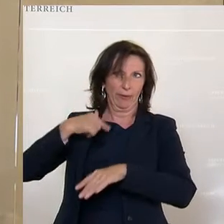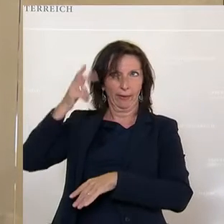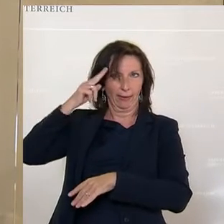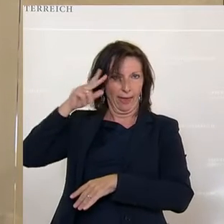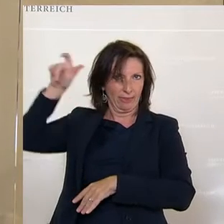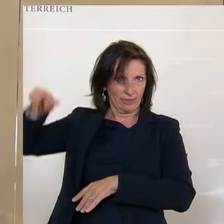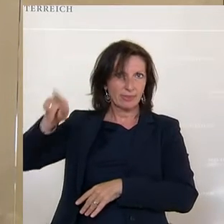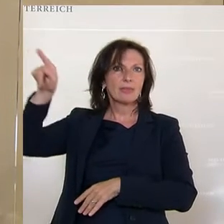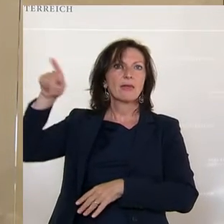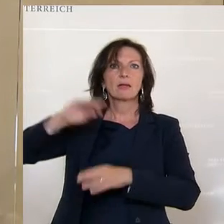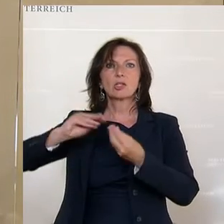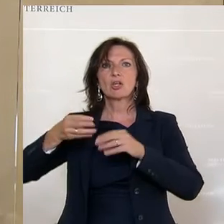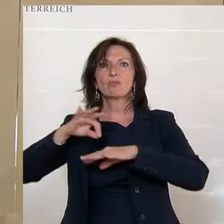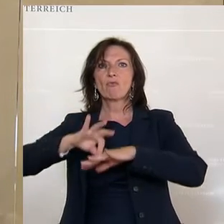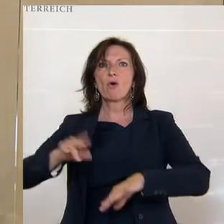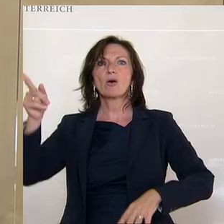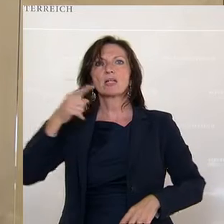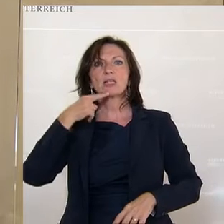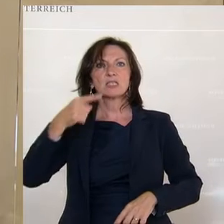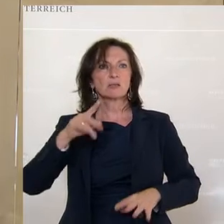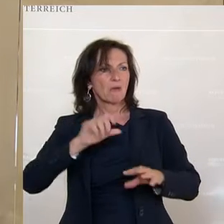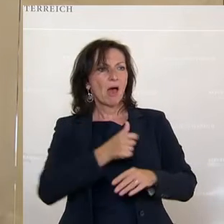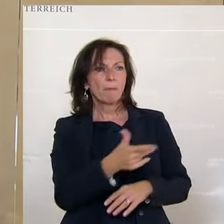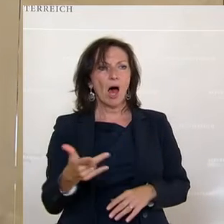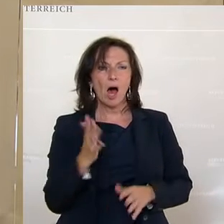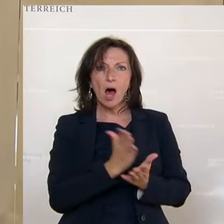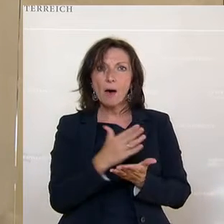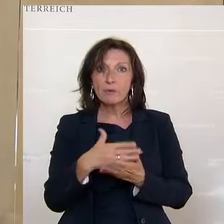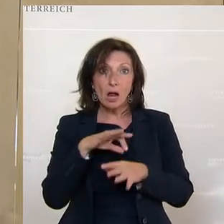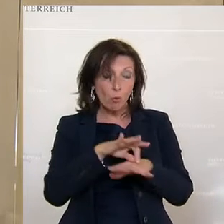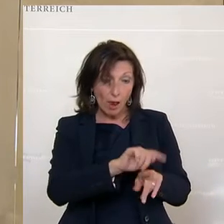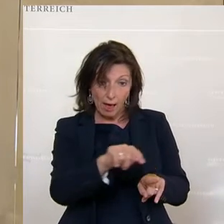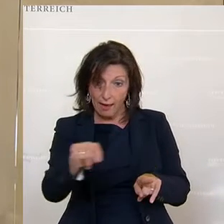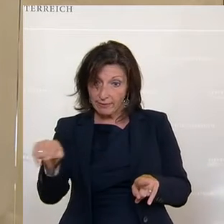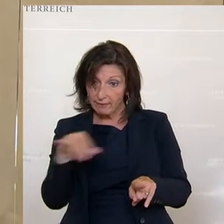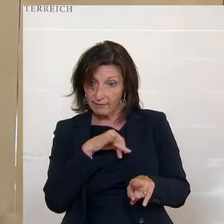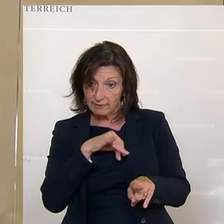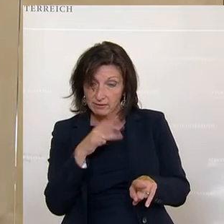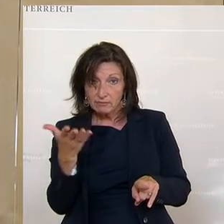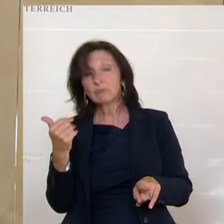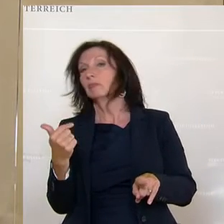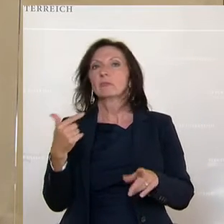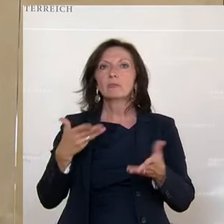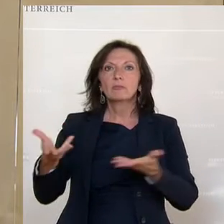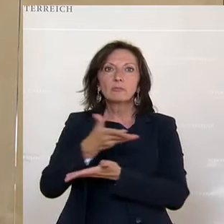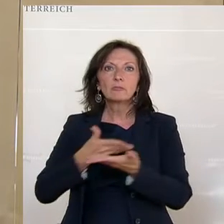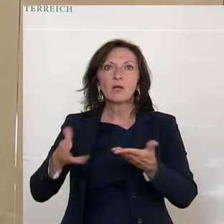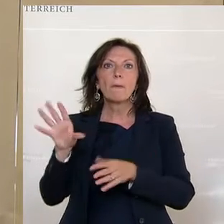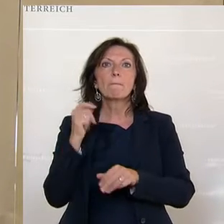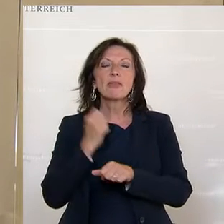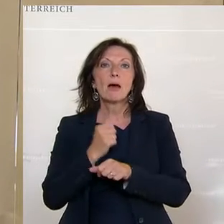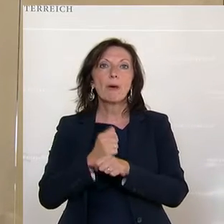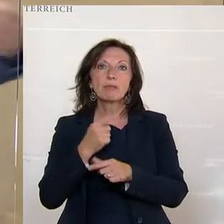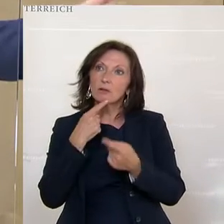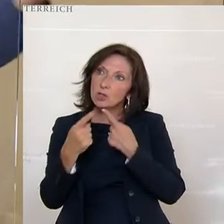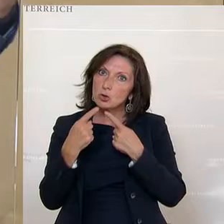sich der Geschäftsführer hingesetzt und hat gemeinsam mit ein paar Abteilungsleitern, die das auch interessiert hat, sich hingesetzt und hat mit den Mitarbeiterinnen und Mitarbeitern gesprochen. Hat